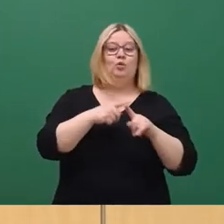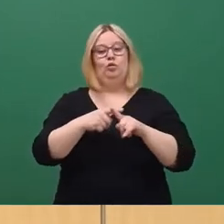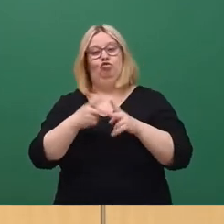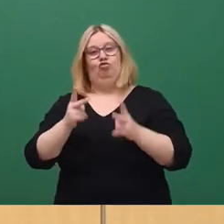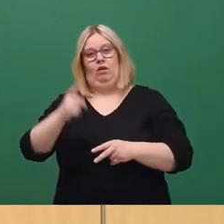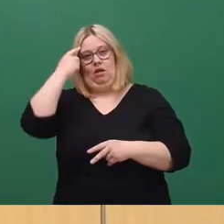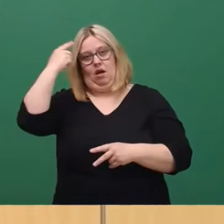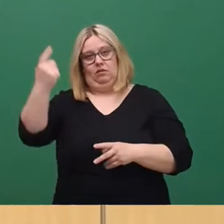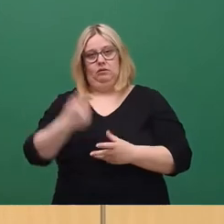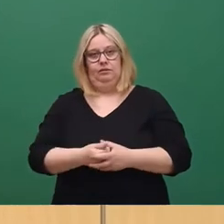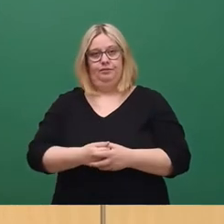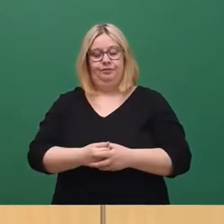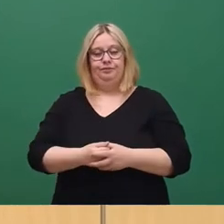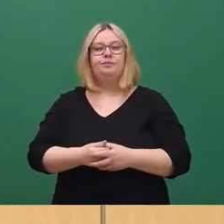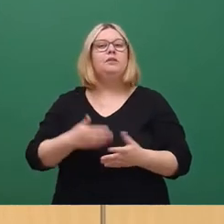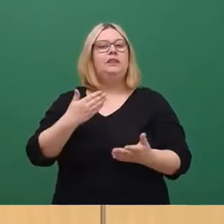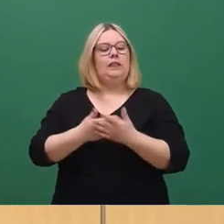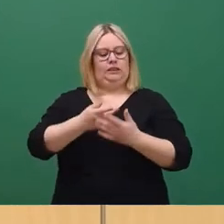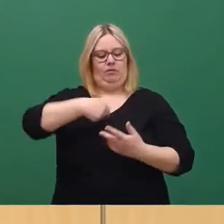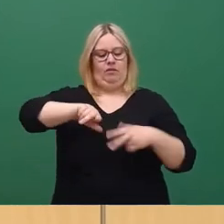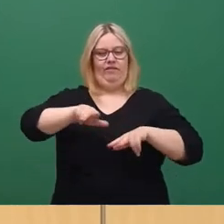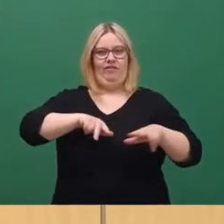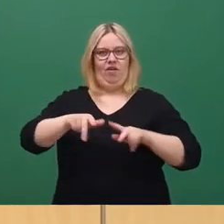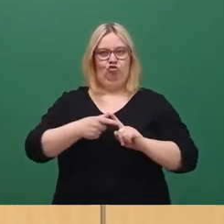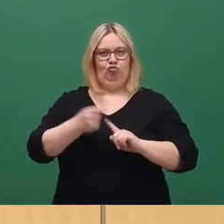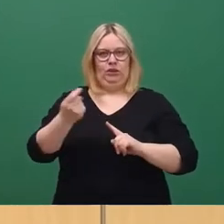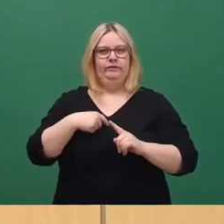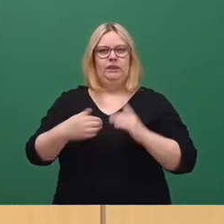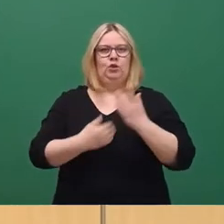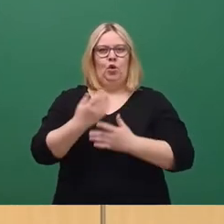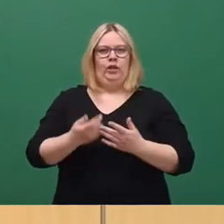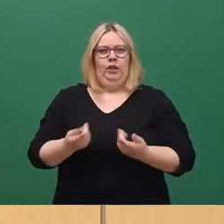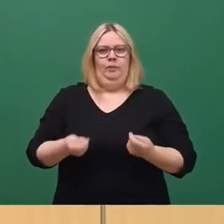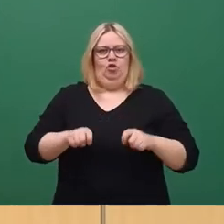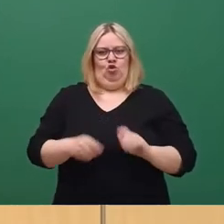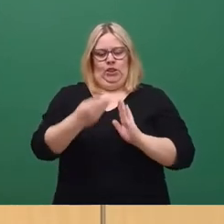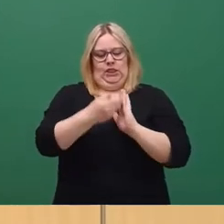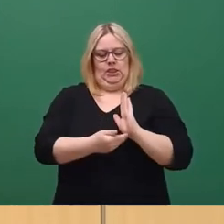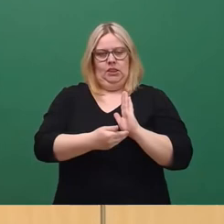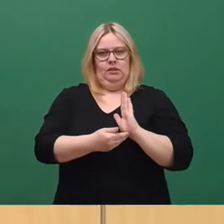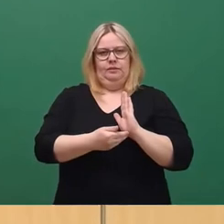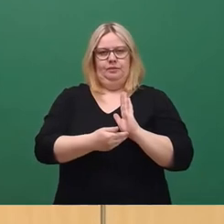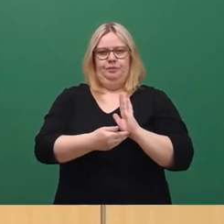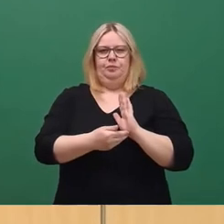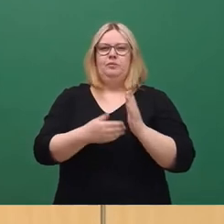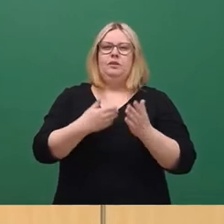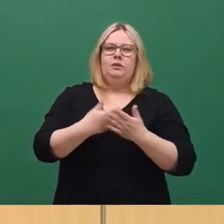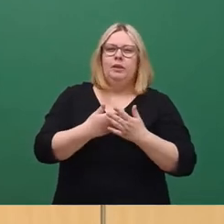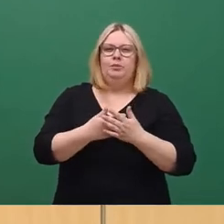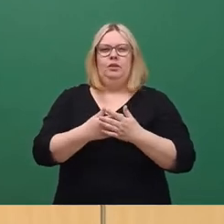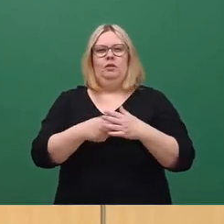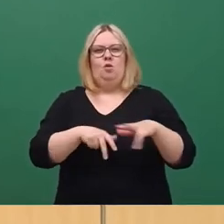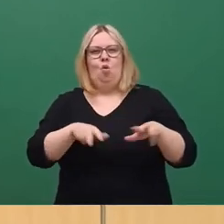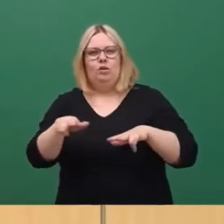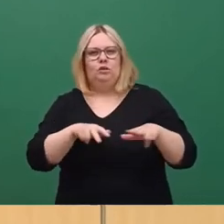Aus diesem Grund haben wir als Verwaltungsspitze einen Beschluss auf den Weg gebracht, dass wir Organisationen und Entscheidungen während der Pandemie